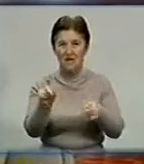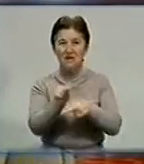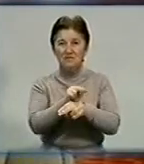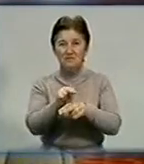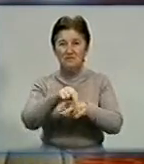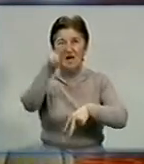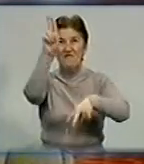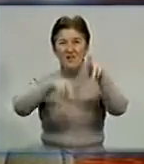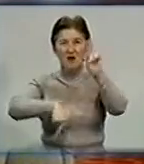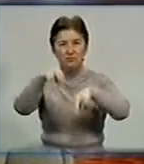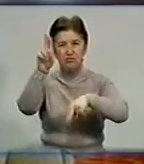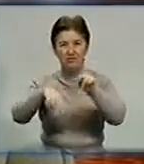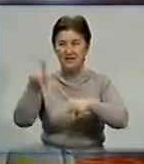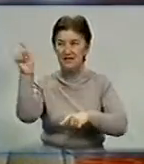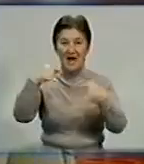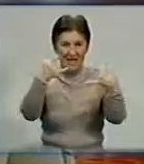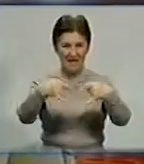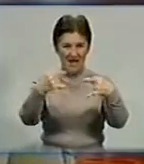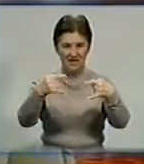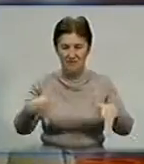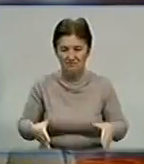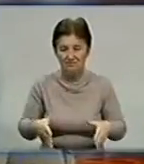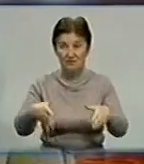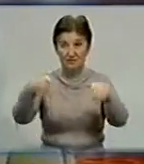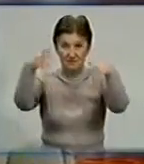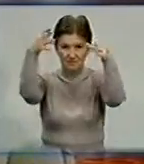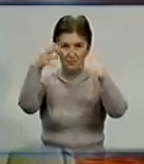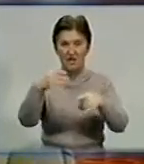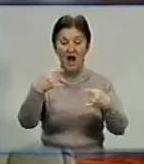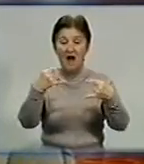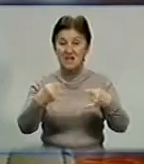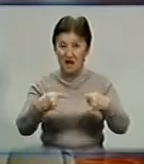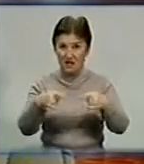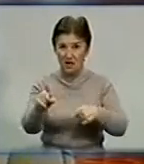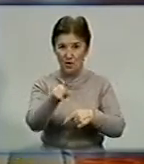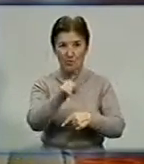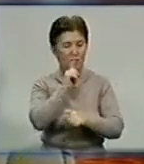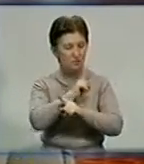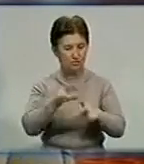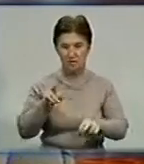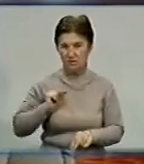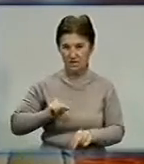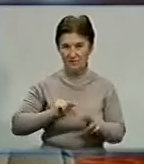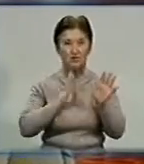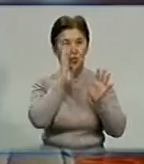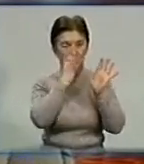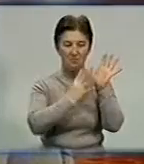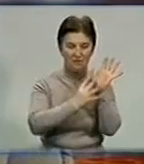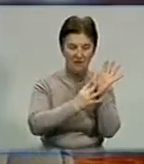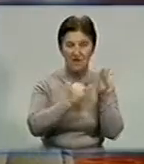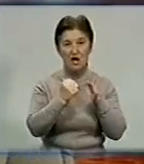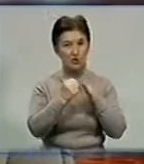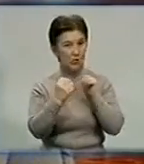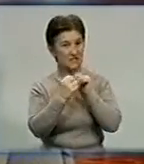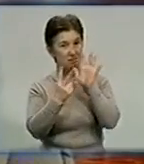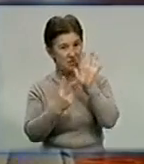фарбувальних робіт на обласному телерадіопередавальному центрі. Телеканали та радіостанції не працюватимуть з 9 до 17 години.